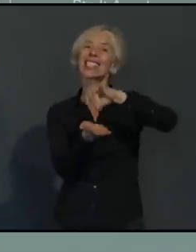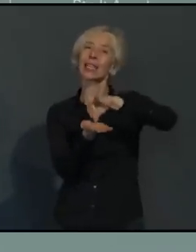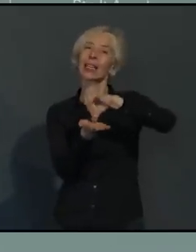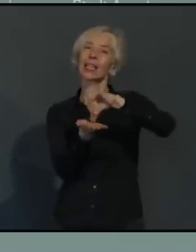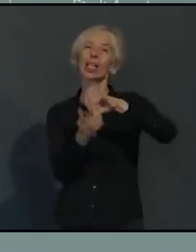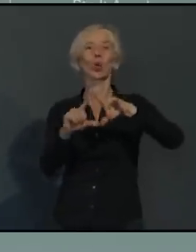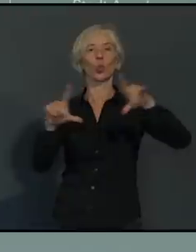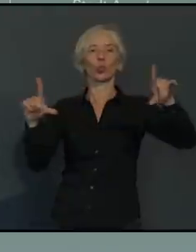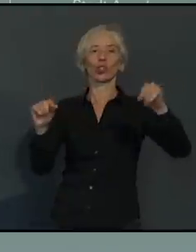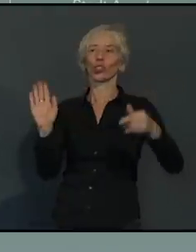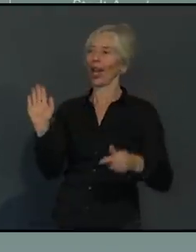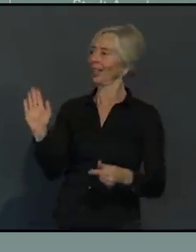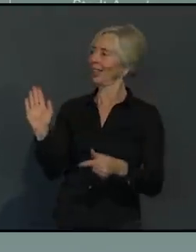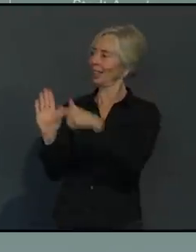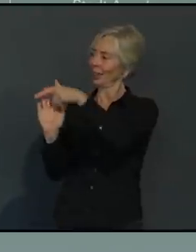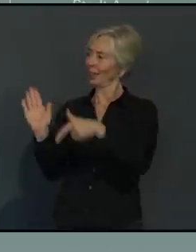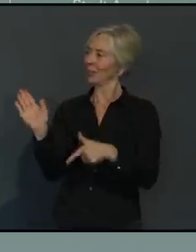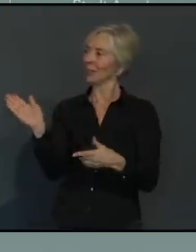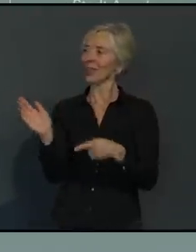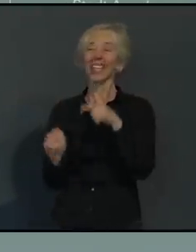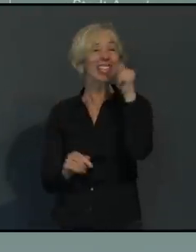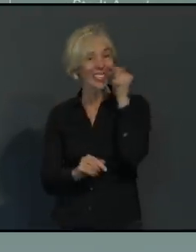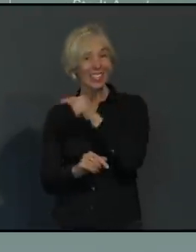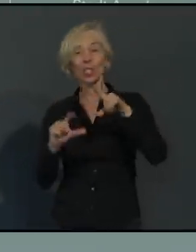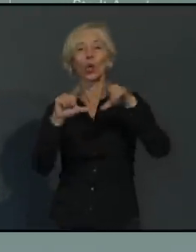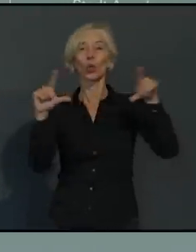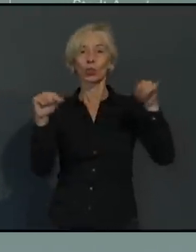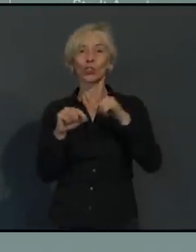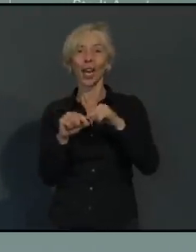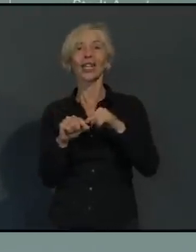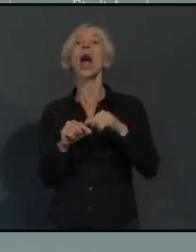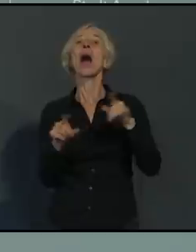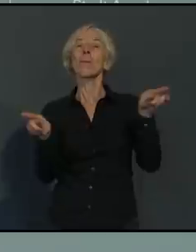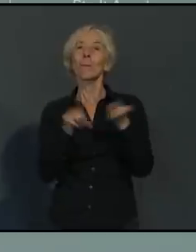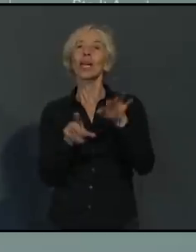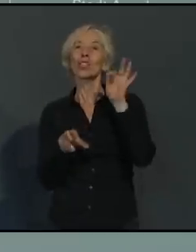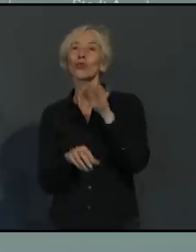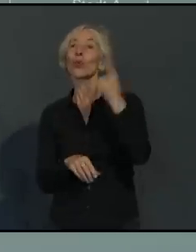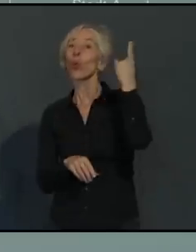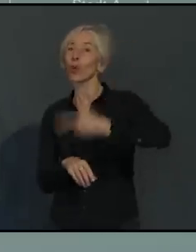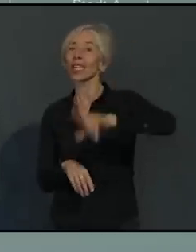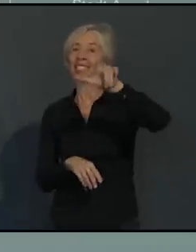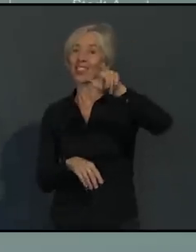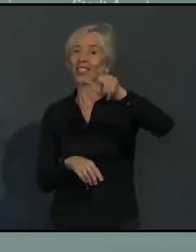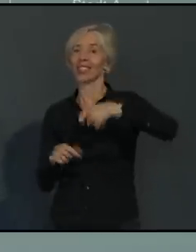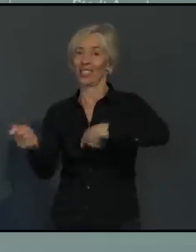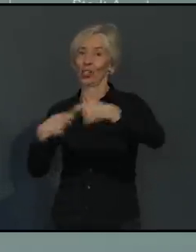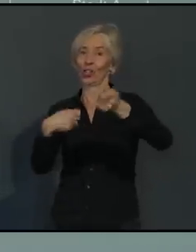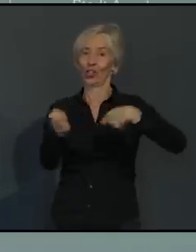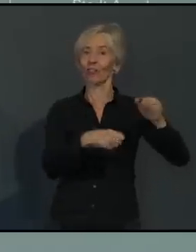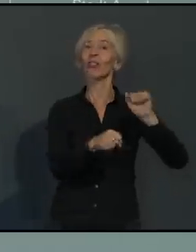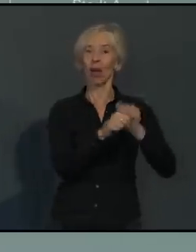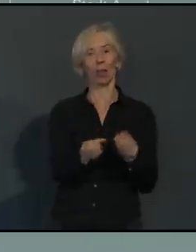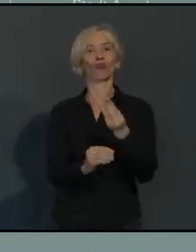eingelöst werden und kommt somit direkt eins zu eins auch wieder dem Handel und dann auch später wieder der